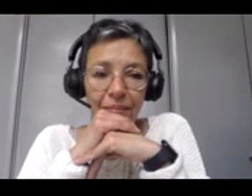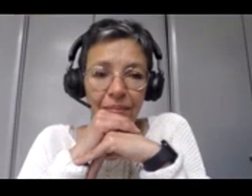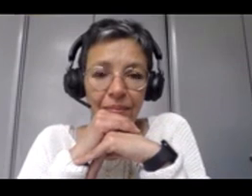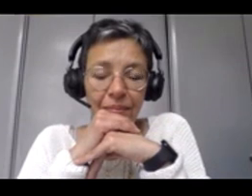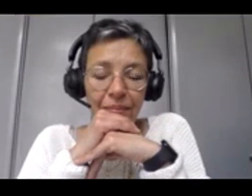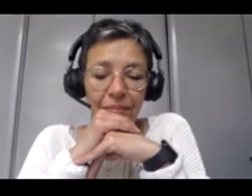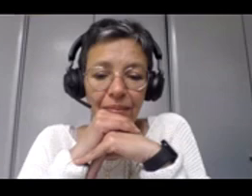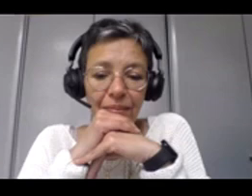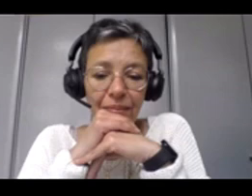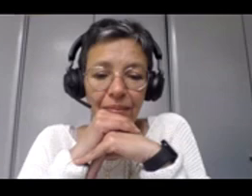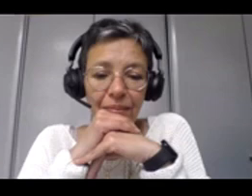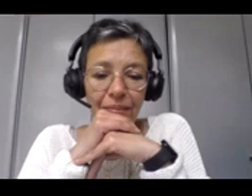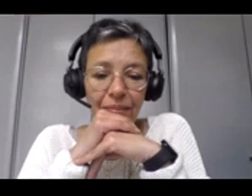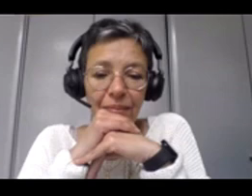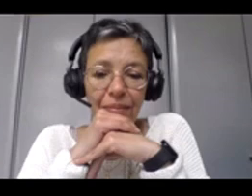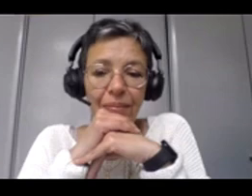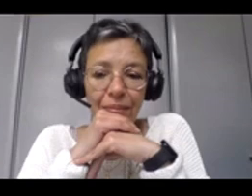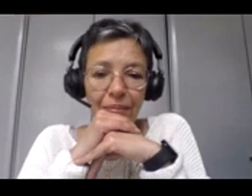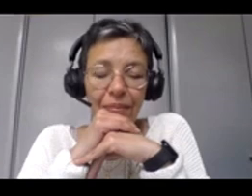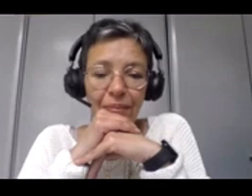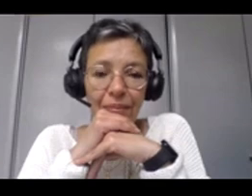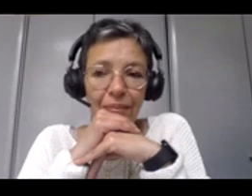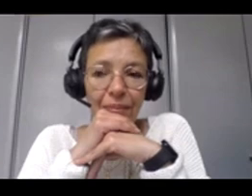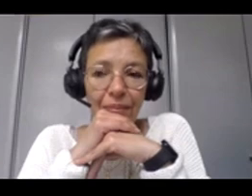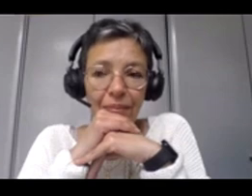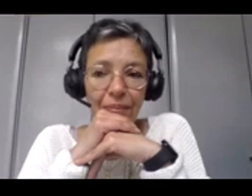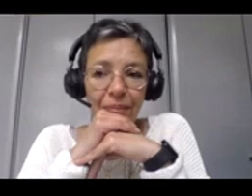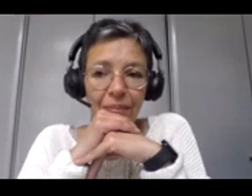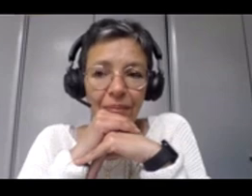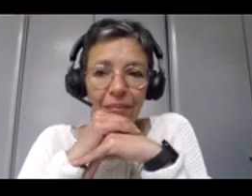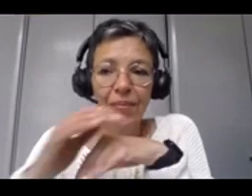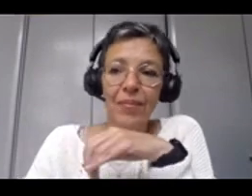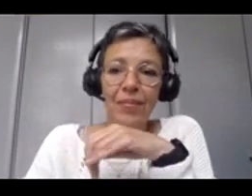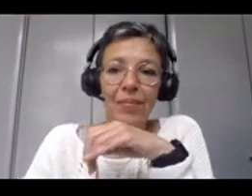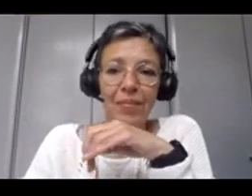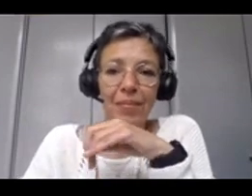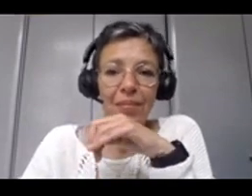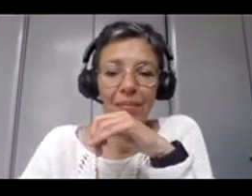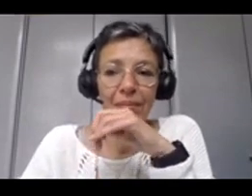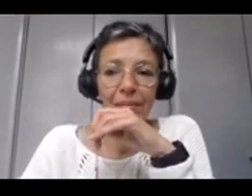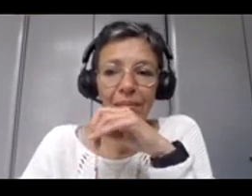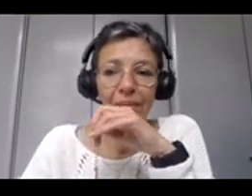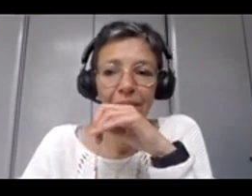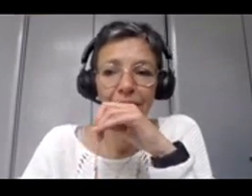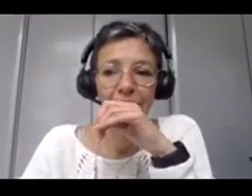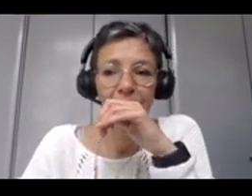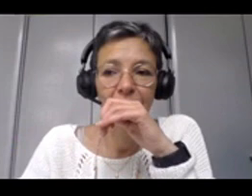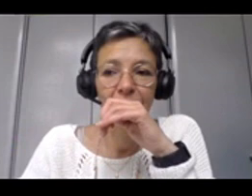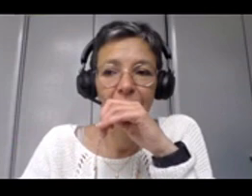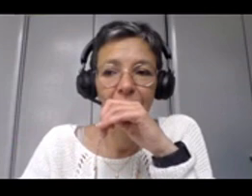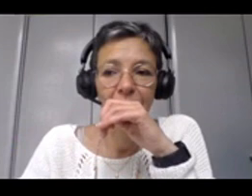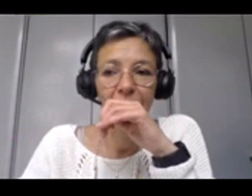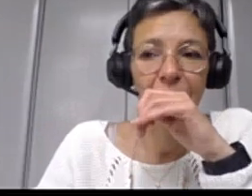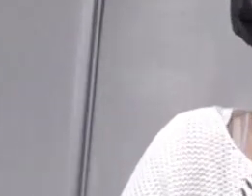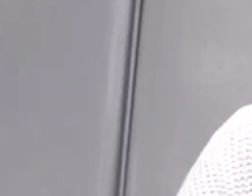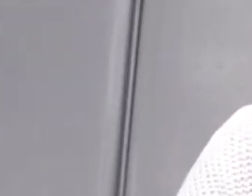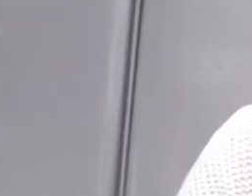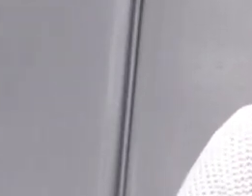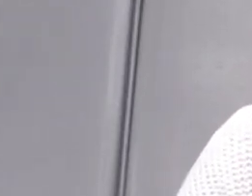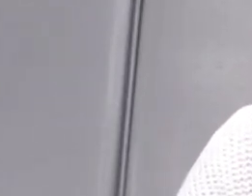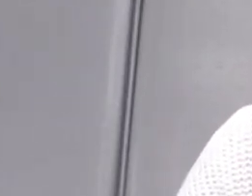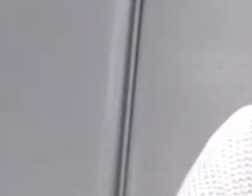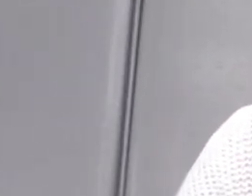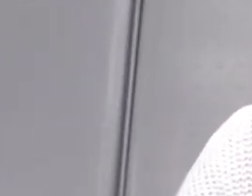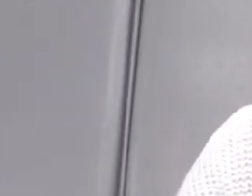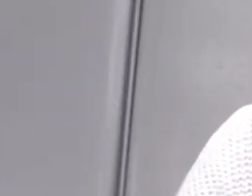confiance dans nos marchés. Et donc, Ursula, qui gère cette partie-là, à nos côtés, qui nous guide,